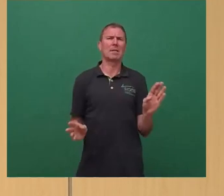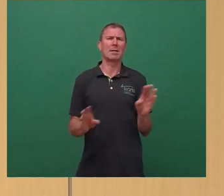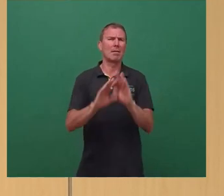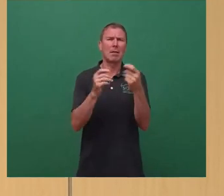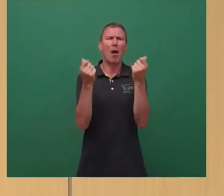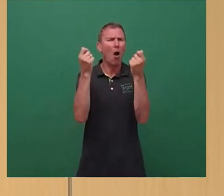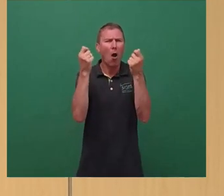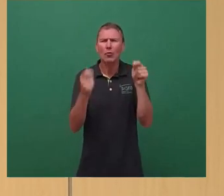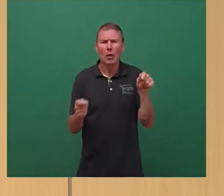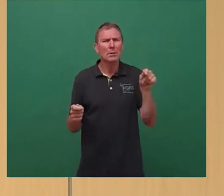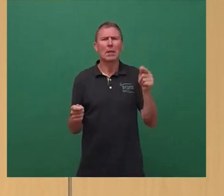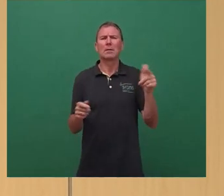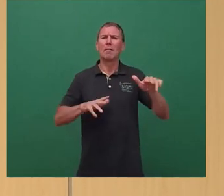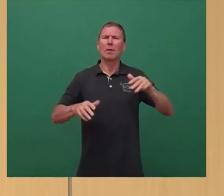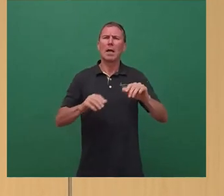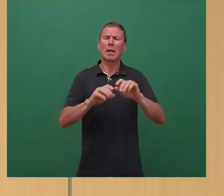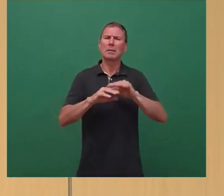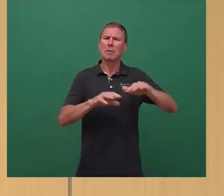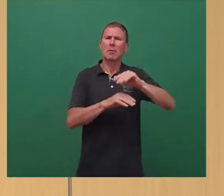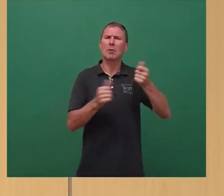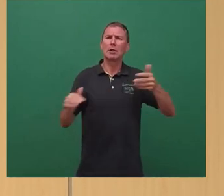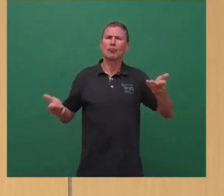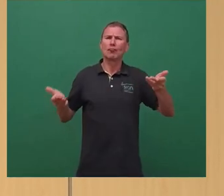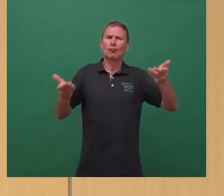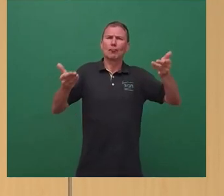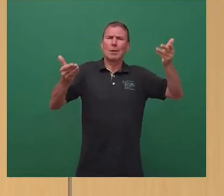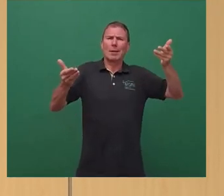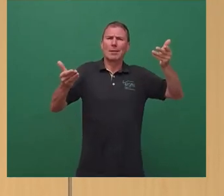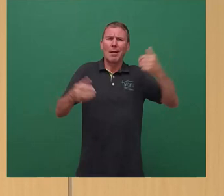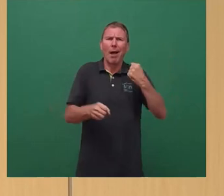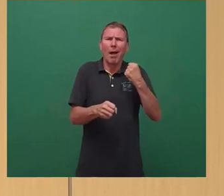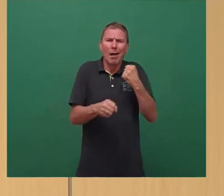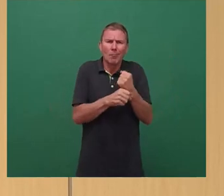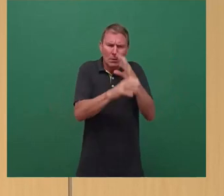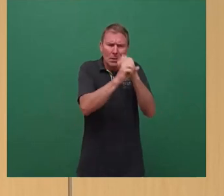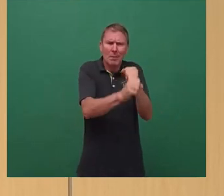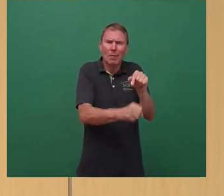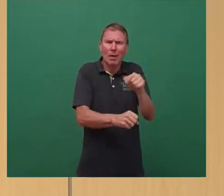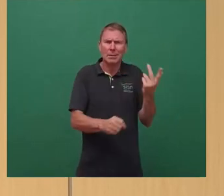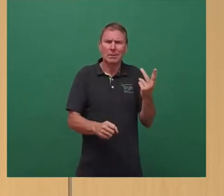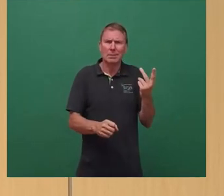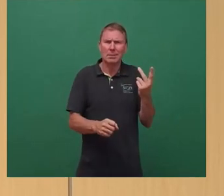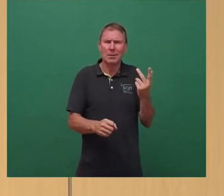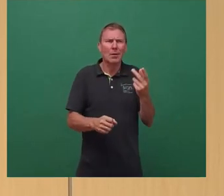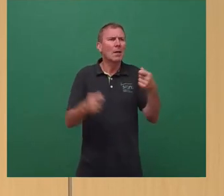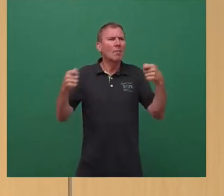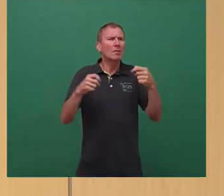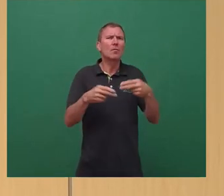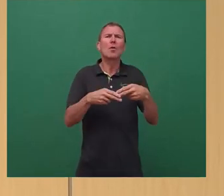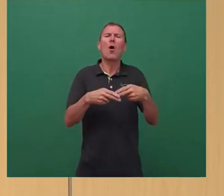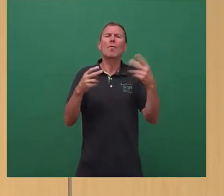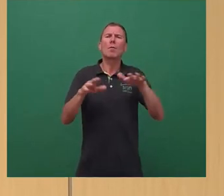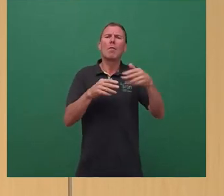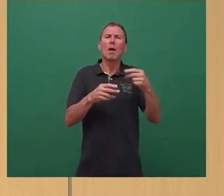im Verkehrssektor gestiegen sind und dass wir uns damit auseinandersetzen müssen. Und die Finanzierung des ÖPNVs in Dresden muss langfristig